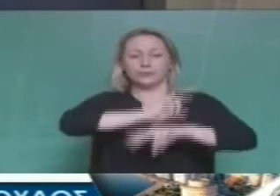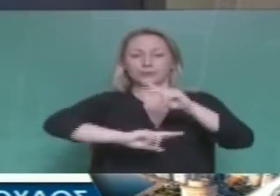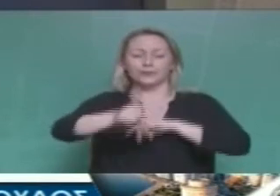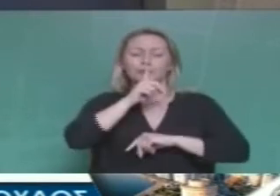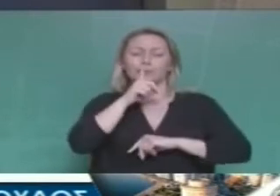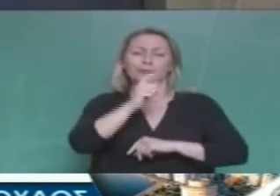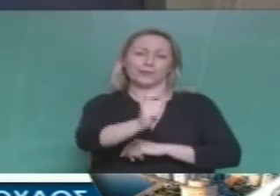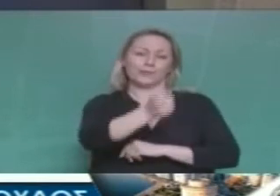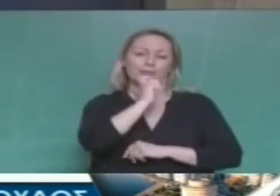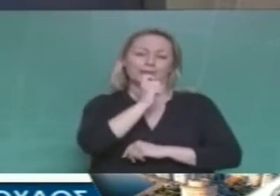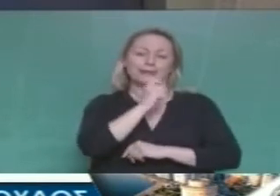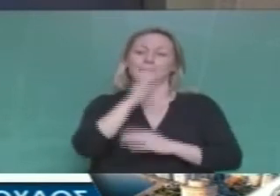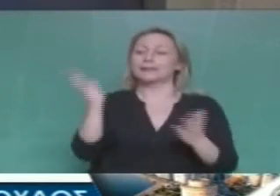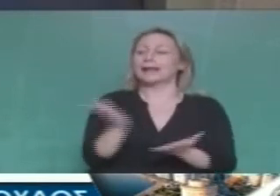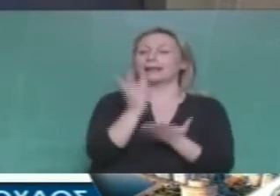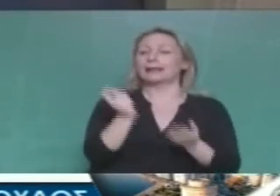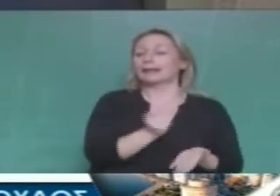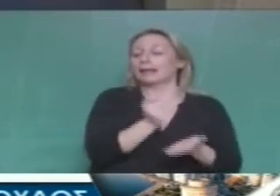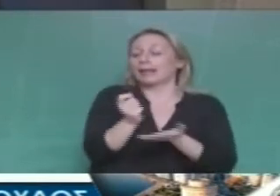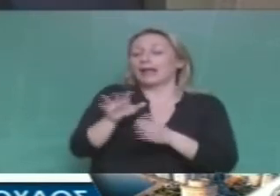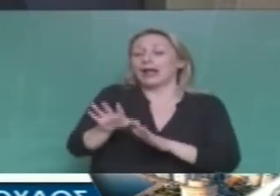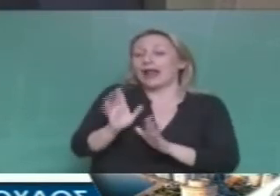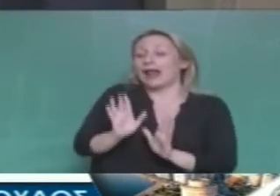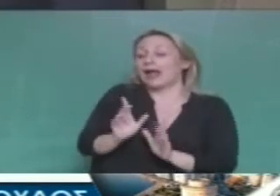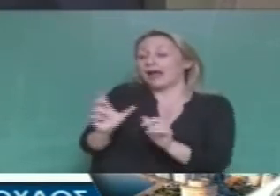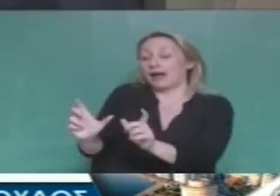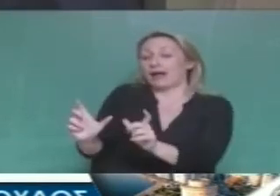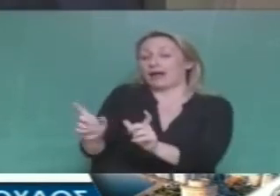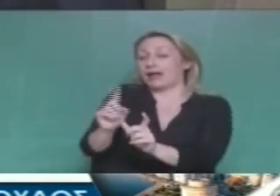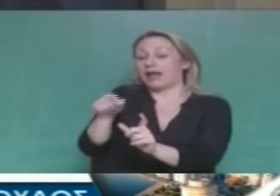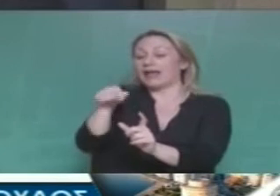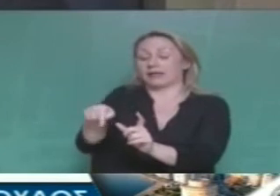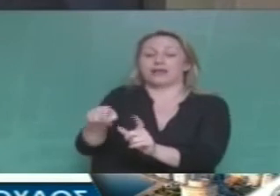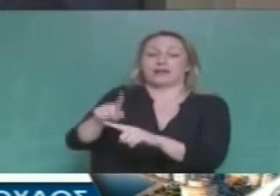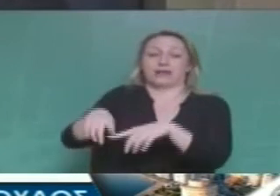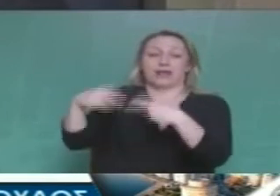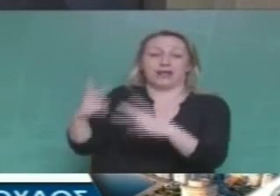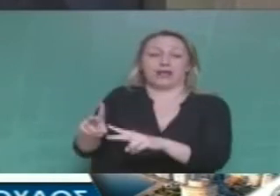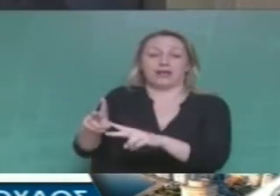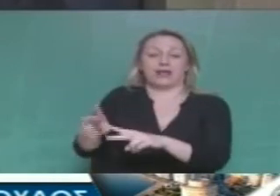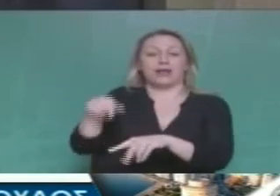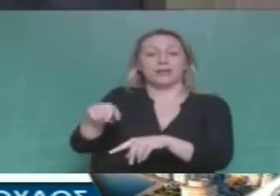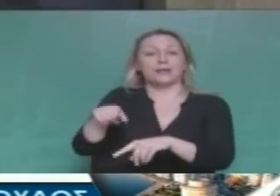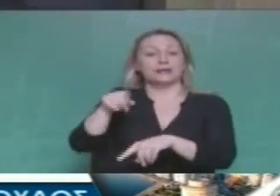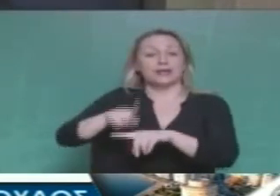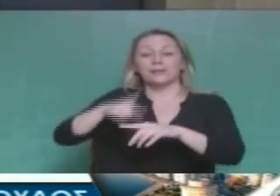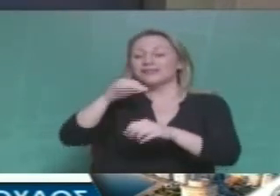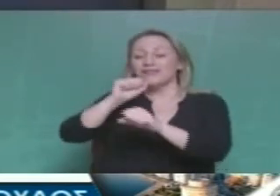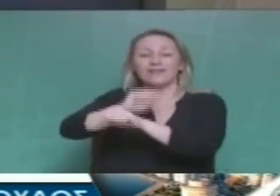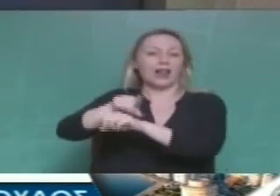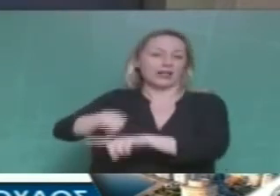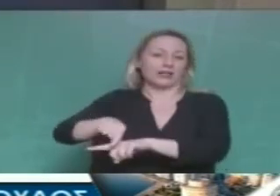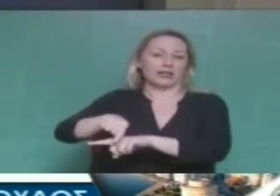σας δώσουμε κάποια ψίχουλα παραπάνω μη μας τους στέλνετε στην Ευρώπη κρατήσε τους στην Ευρωπαϊκή φυλακή που λέγεται Ελλάδα.